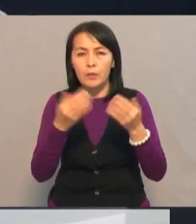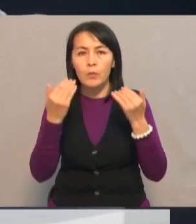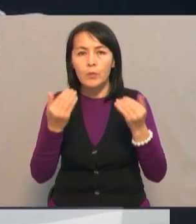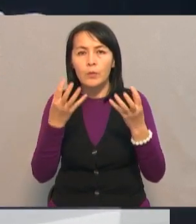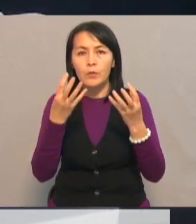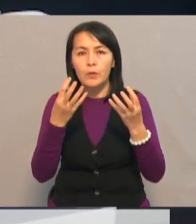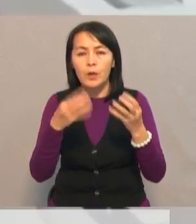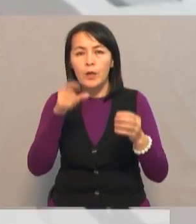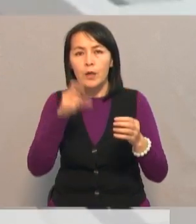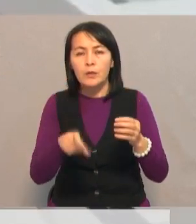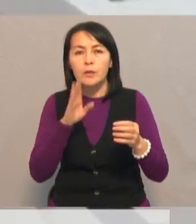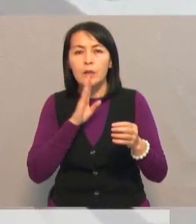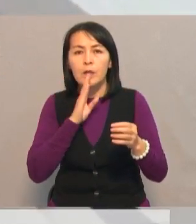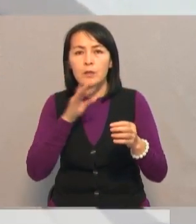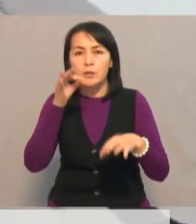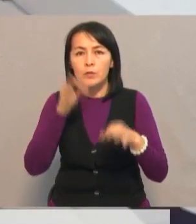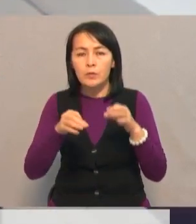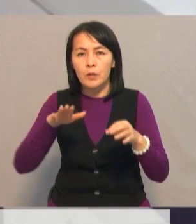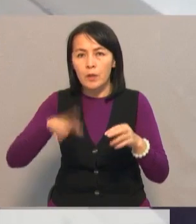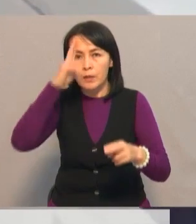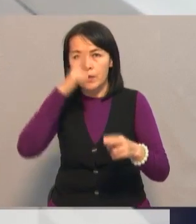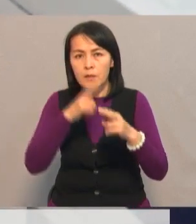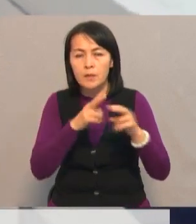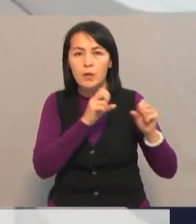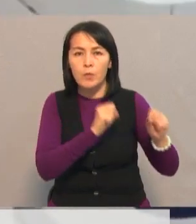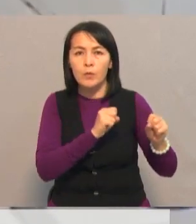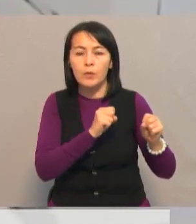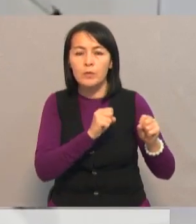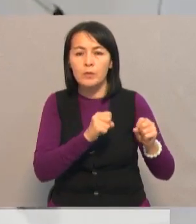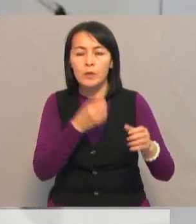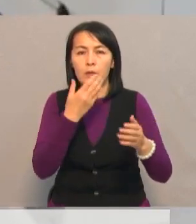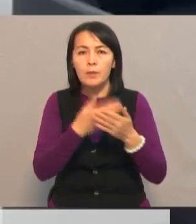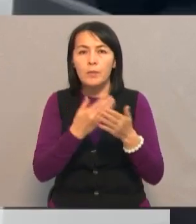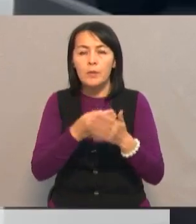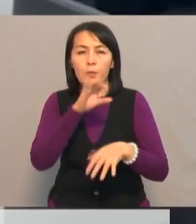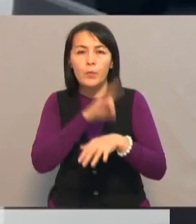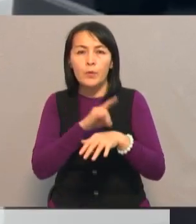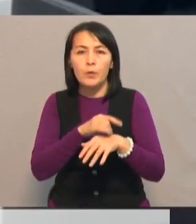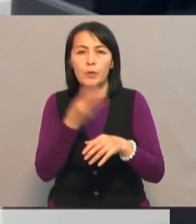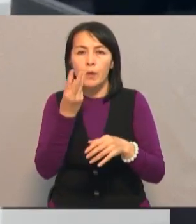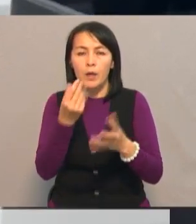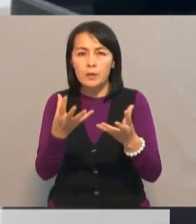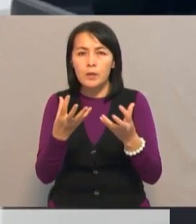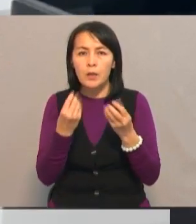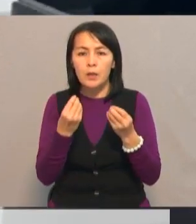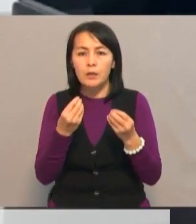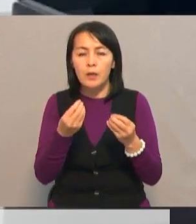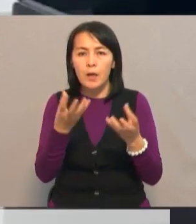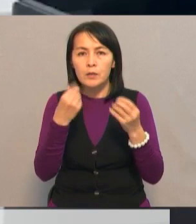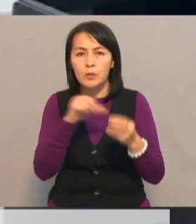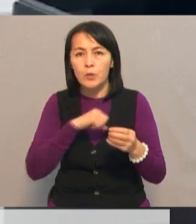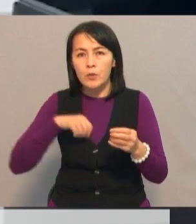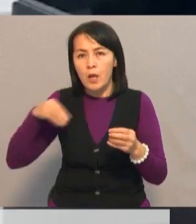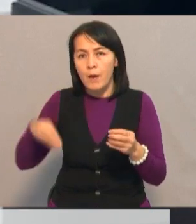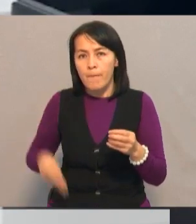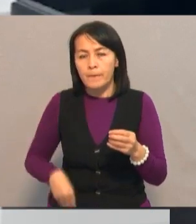болғандай ол күдікті әйел соттылған үнісіне қорғаушы жалдап береміндеп, алдап ол жалған ақшасының